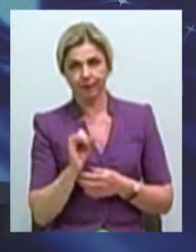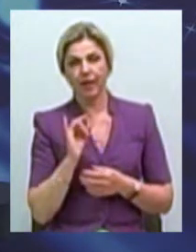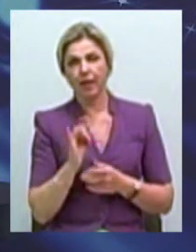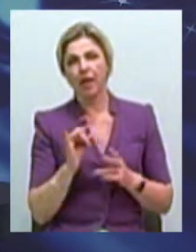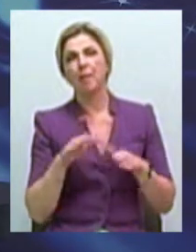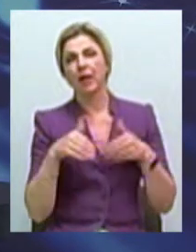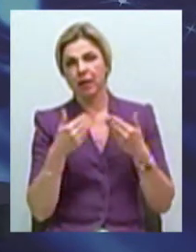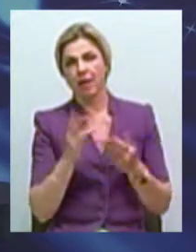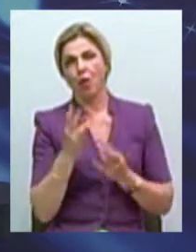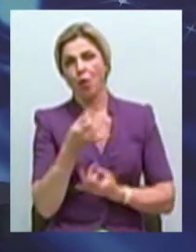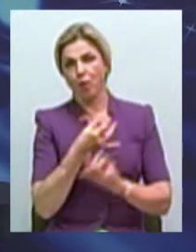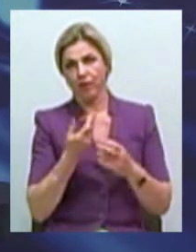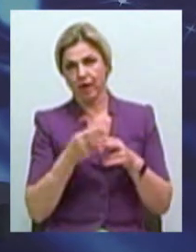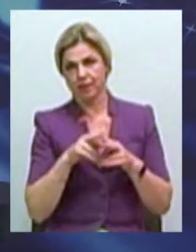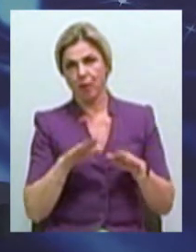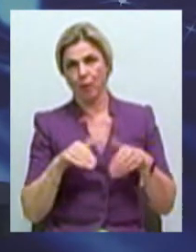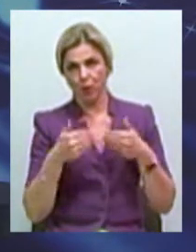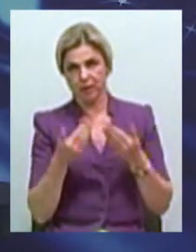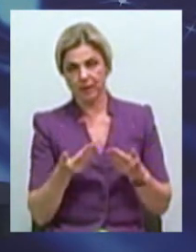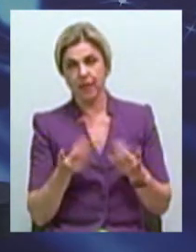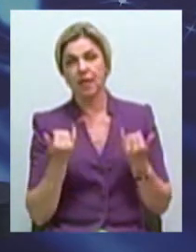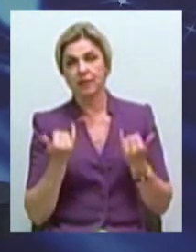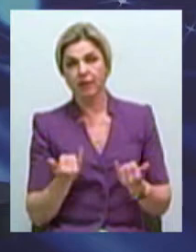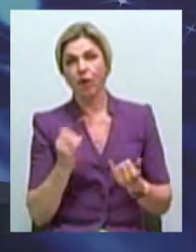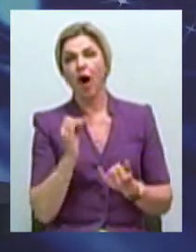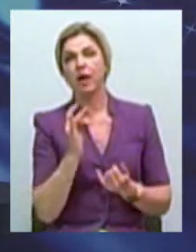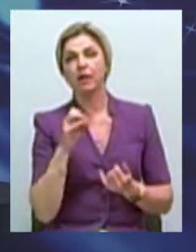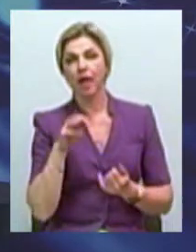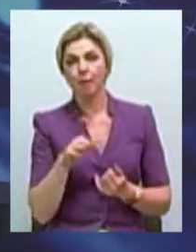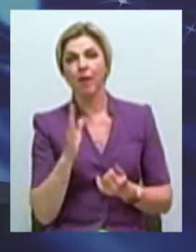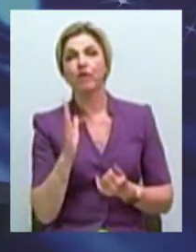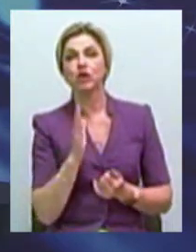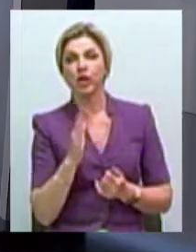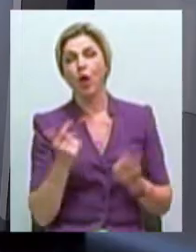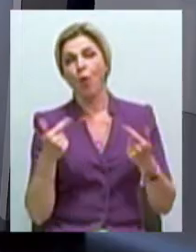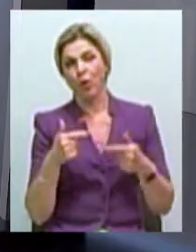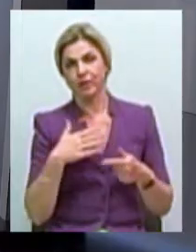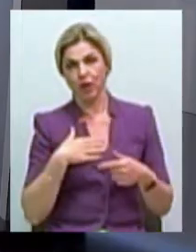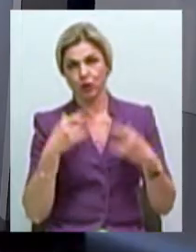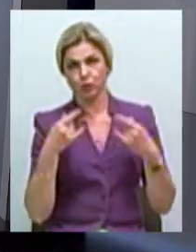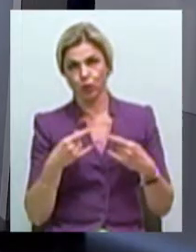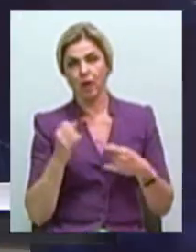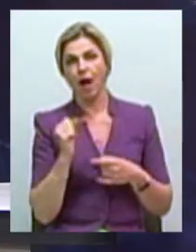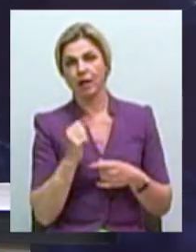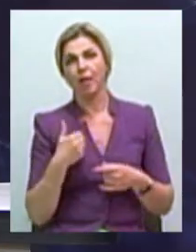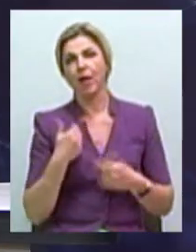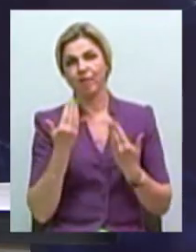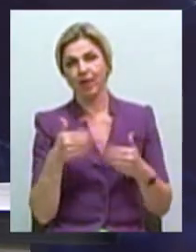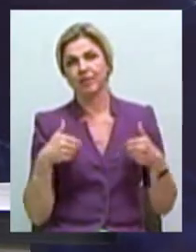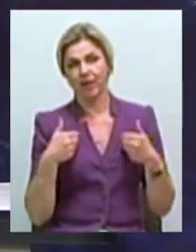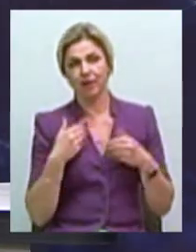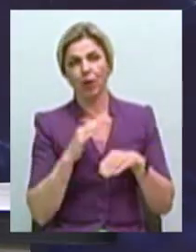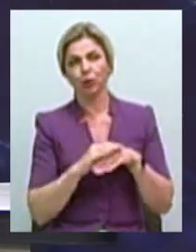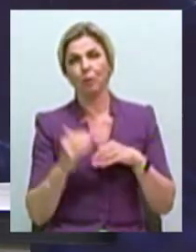до обговорювання цієї пропозиції. Сьогодні Артем Ващіленко – гість в нашій студії. Артем, я вас вітаю. Добрий вечір.